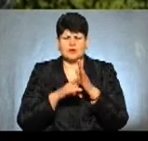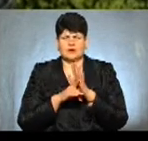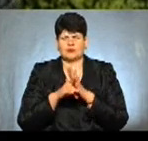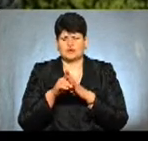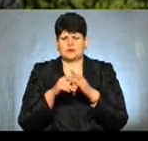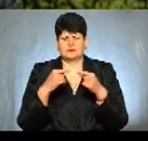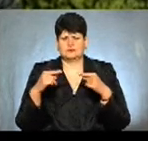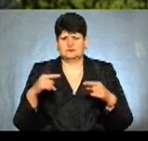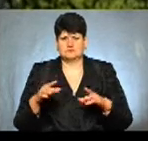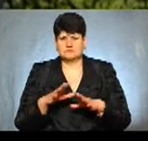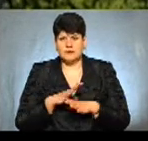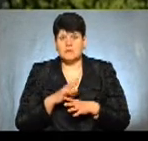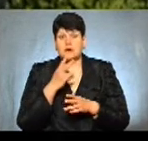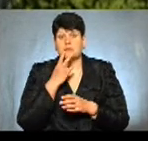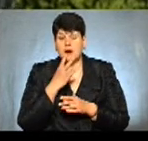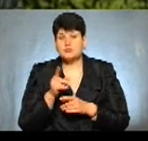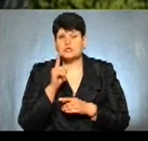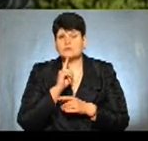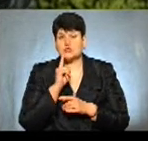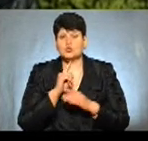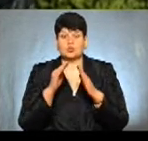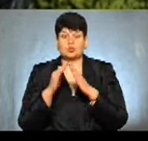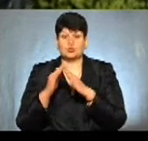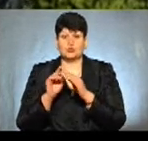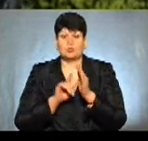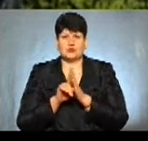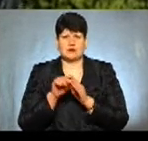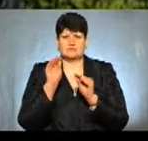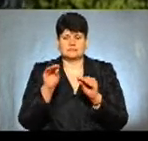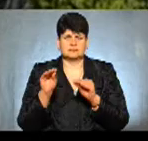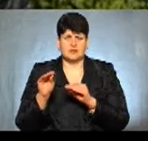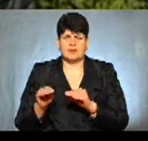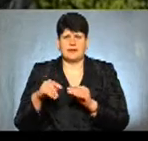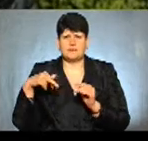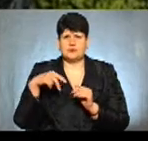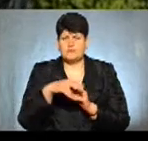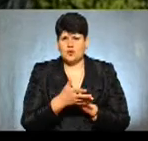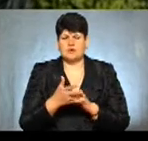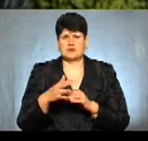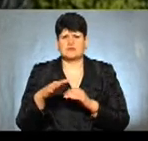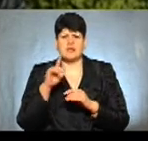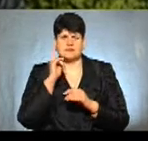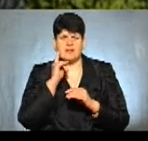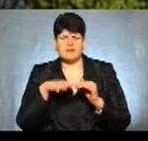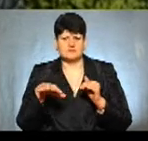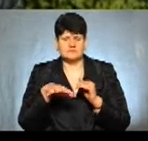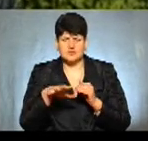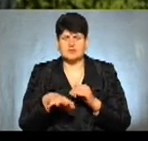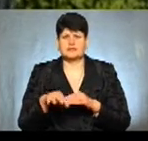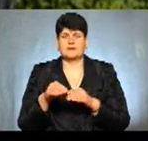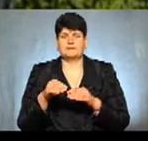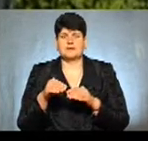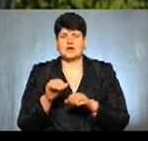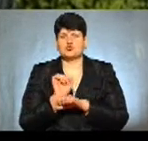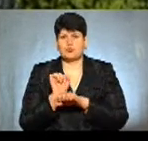різних обертів. Тому що, як ми бачимо, тимчасові споруди почали тулити на зелених зонах, на пішохідних переходах, на тротуарах, на зупинках громадського транспорту.